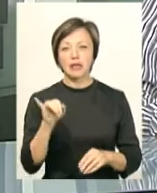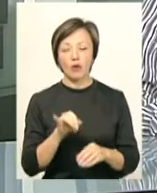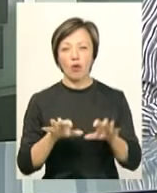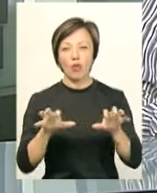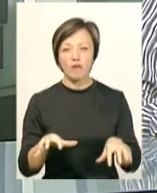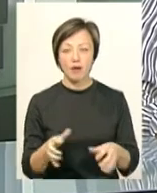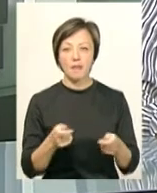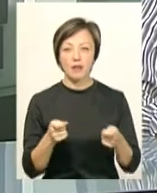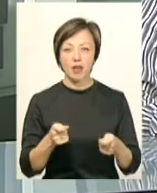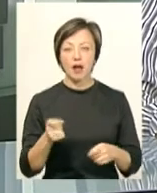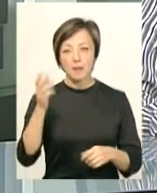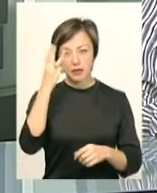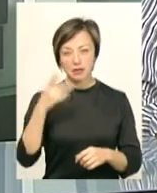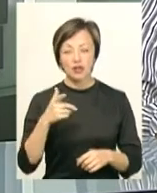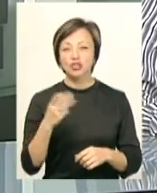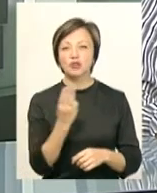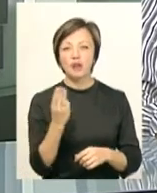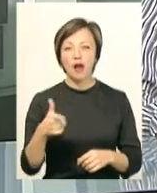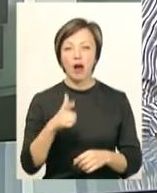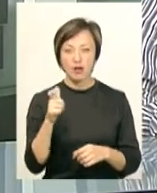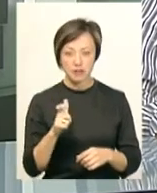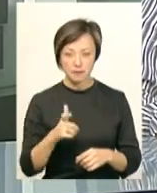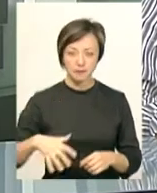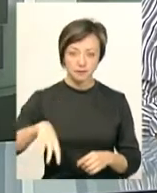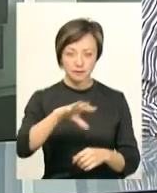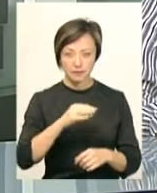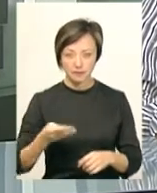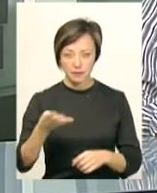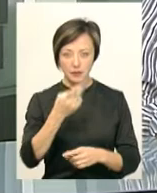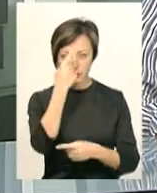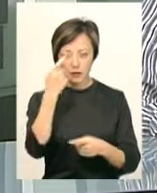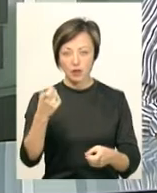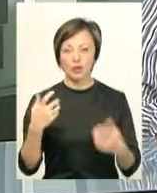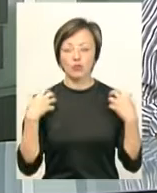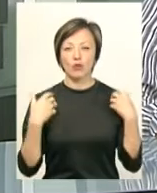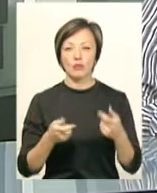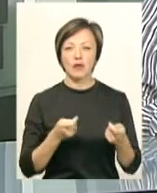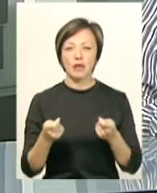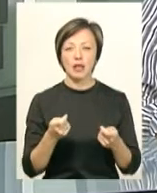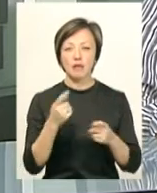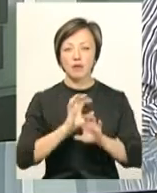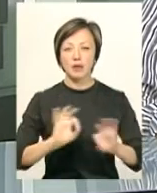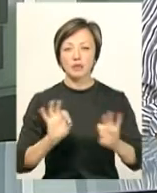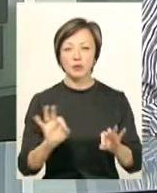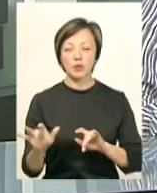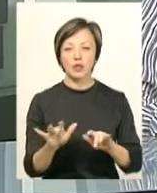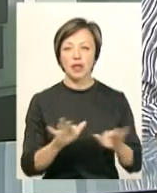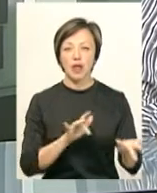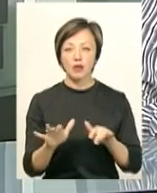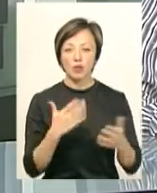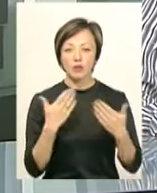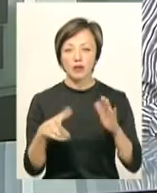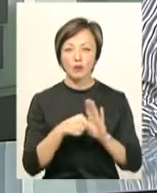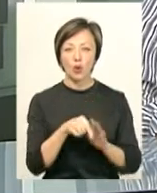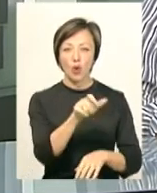голова управління ПАД «Шепетівка ГАЗ» Володимир Турінський. Повідомляє начальник управління інформаційної діяльності та комунікації з громадськістю